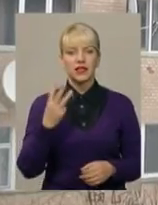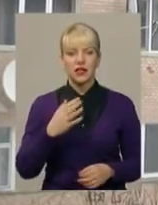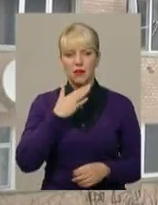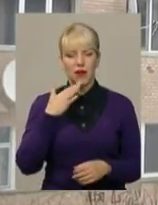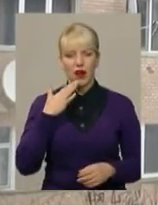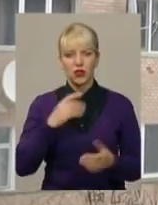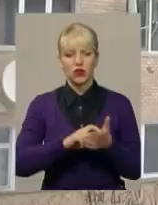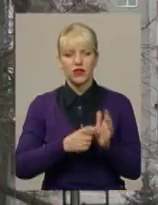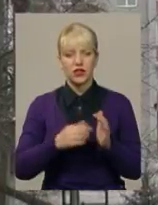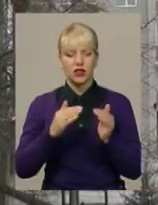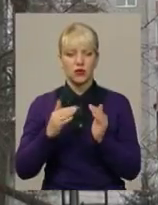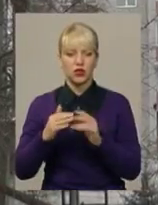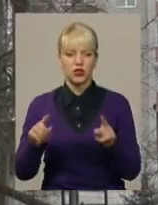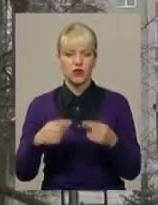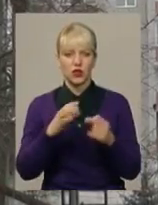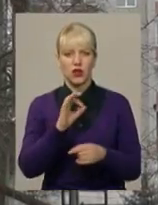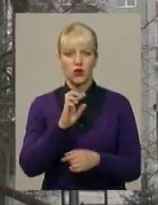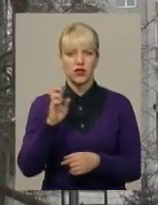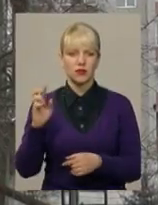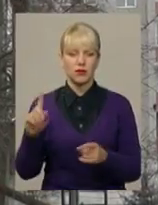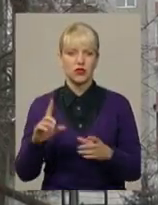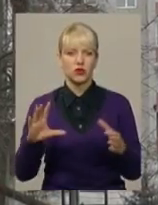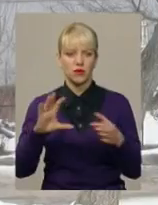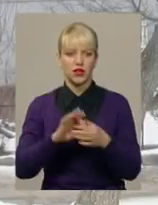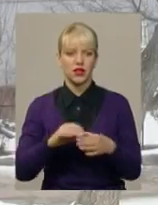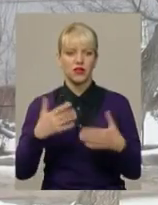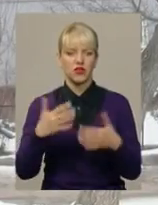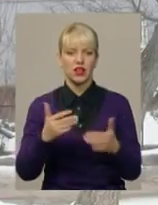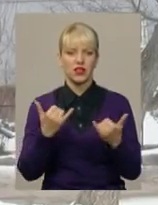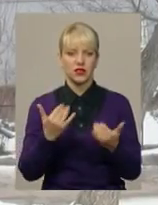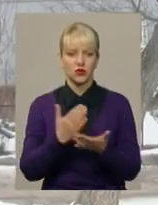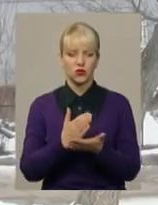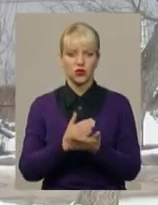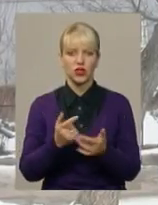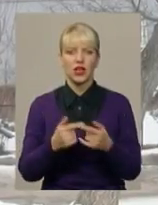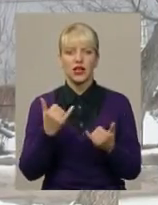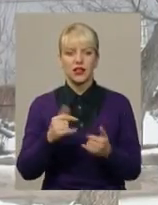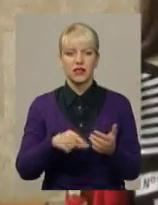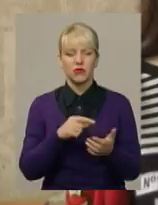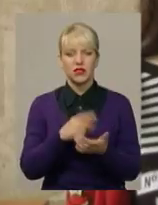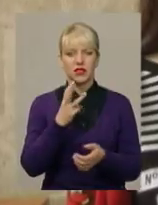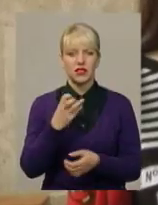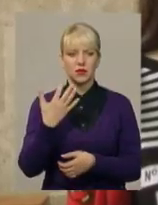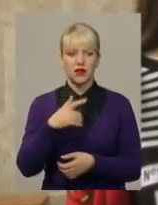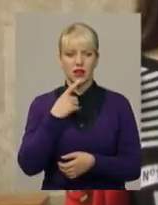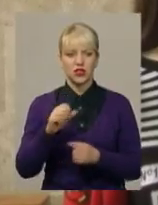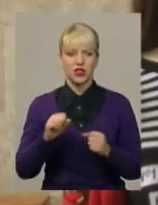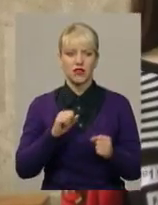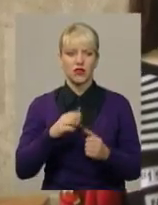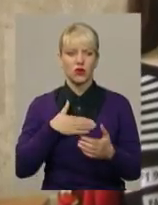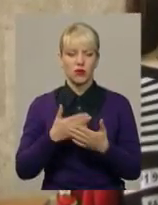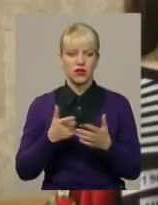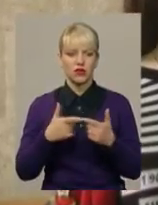багатоквартирних будинків створила ОСББ, чи приєдналися до вже існуючих. Нині у місті їх 350, каже керівник громадської